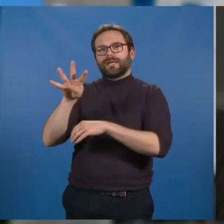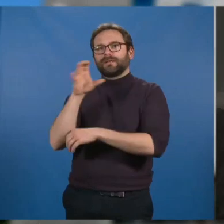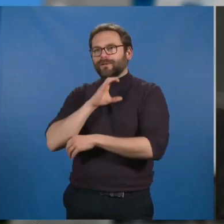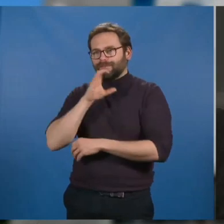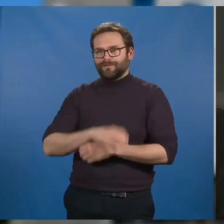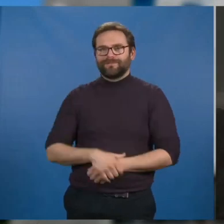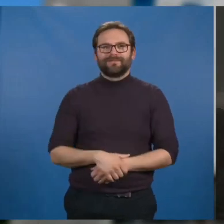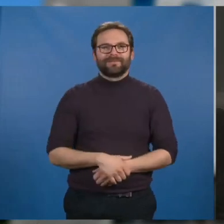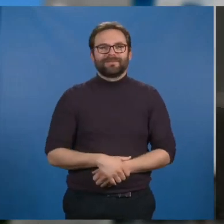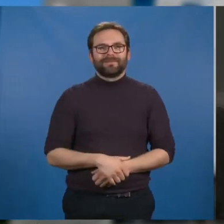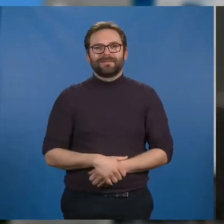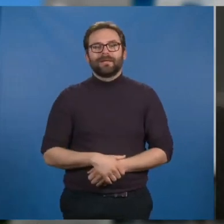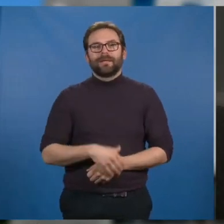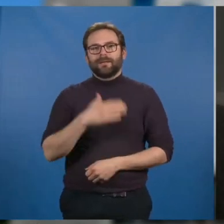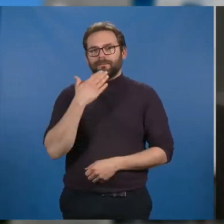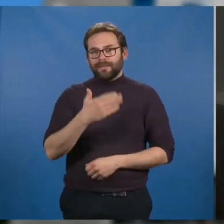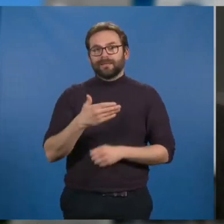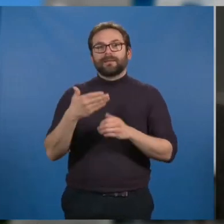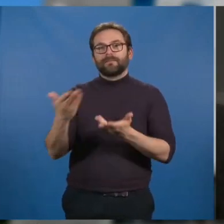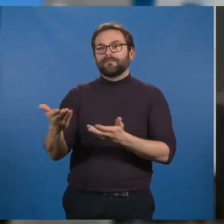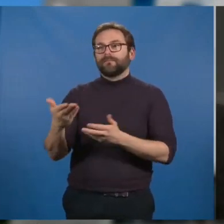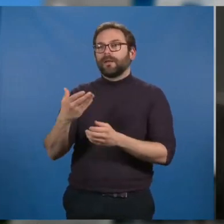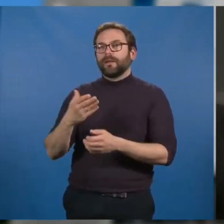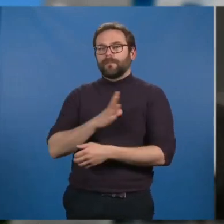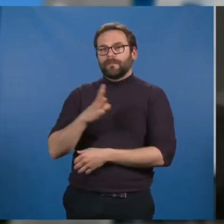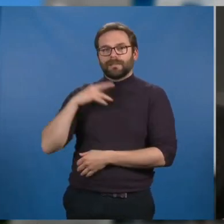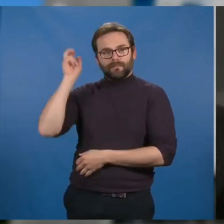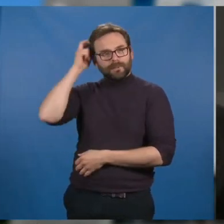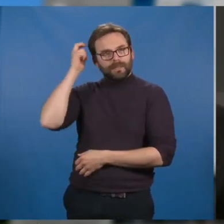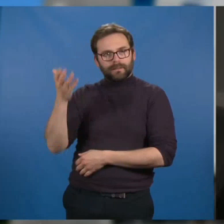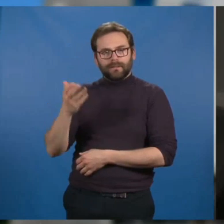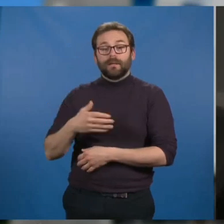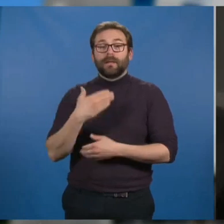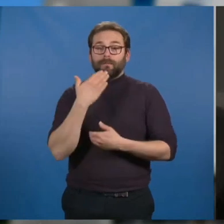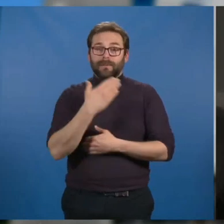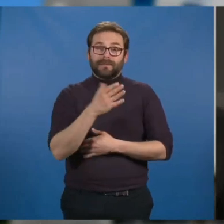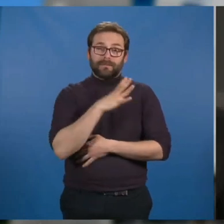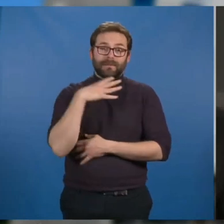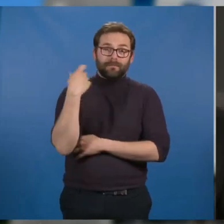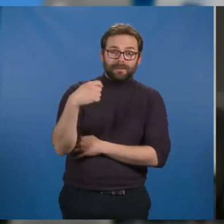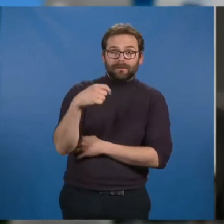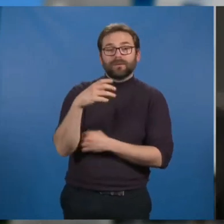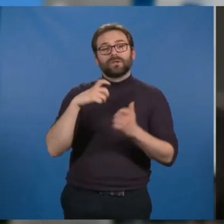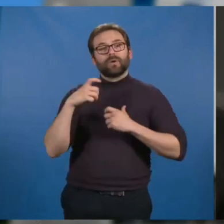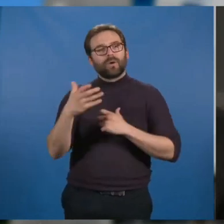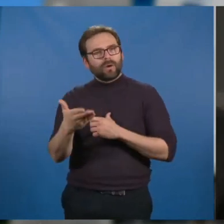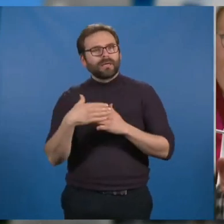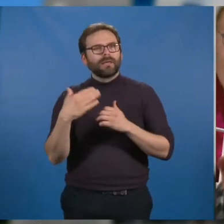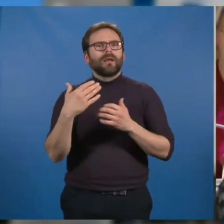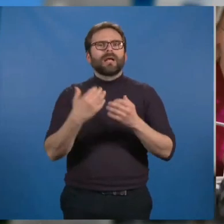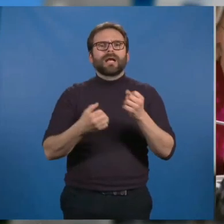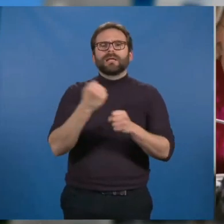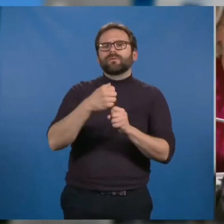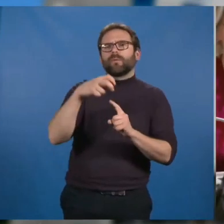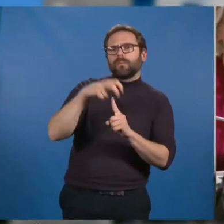Marie-Anne Benattre. Merci Madame la Présidente, chers collègues. Depuis la création du pôle en 2012 et les